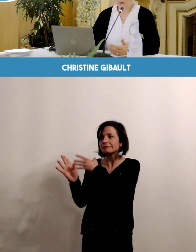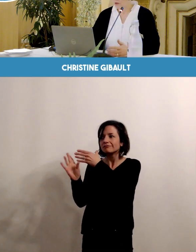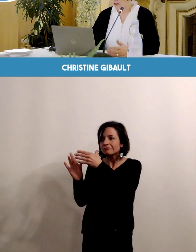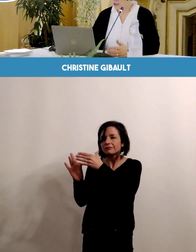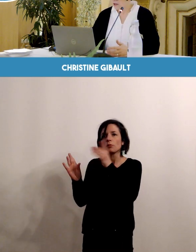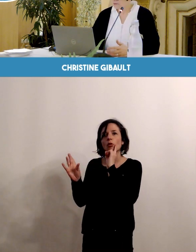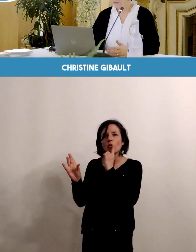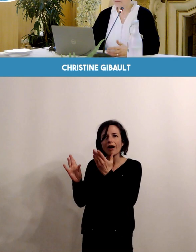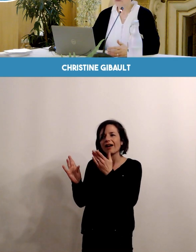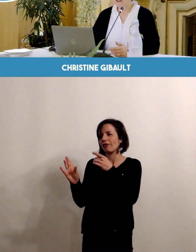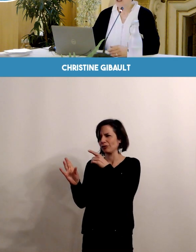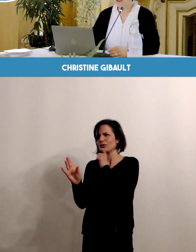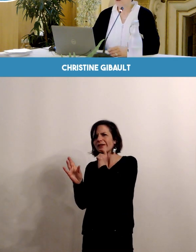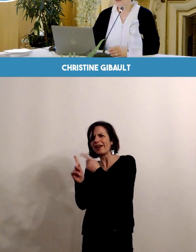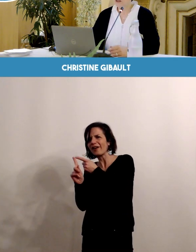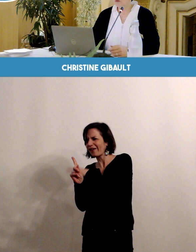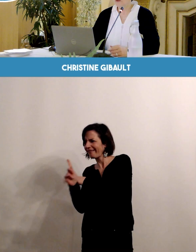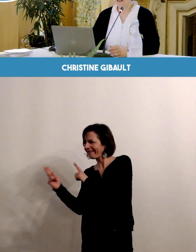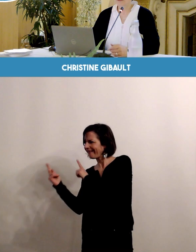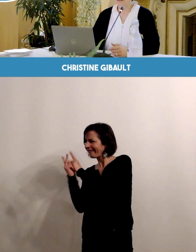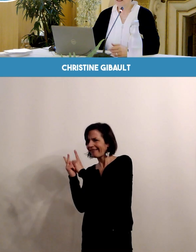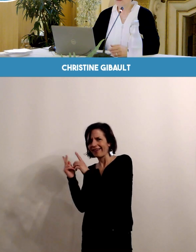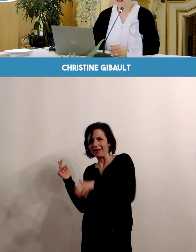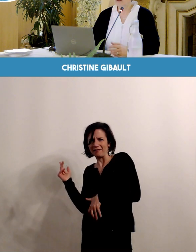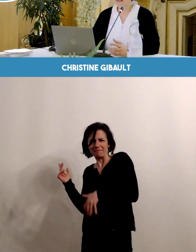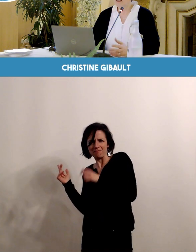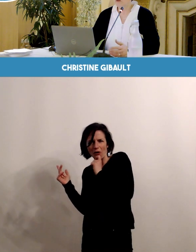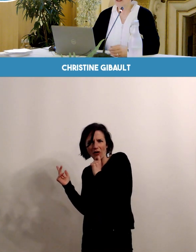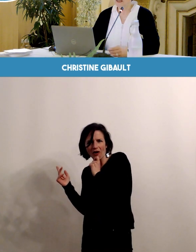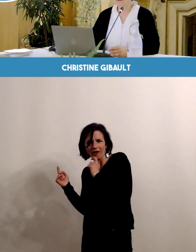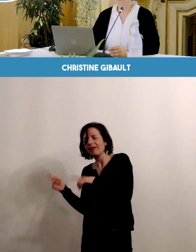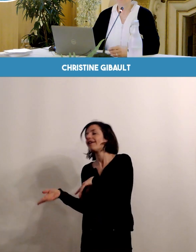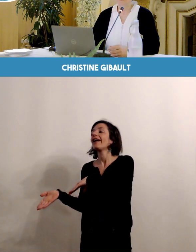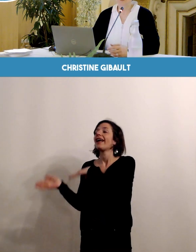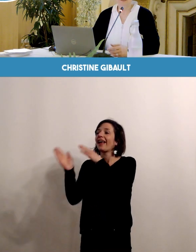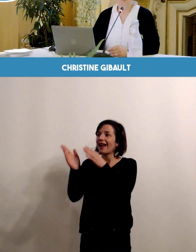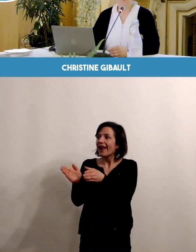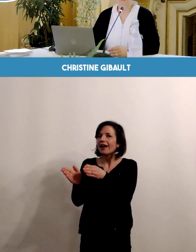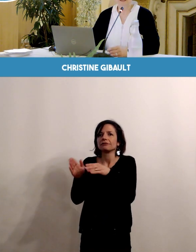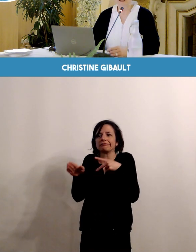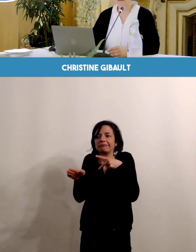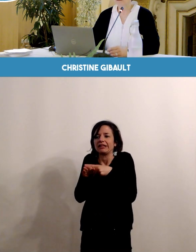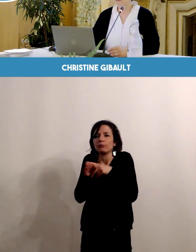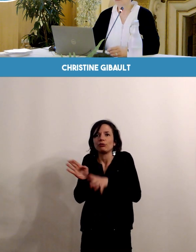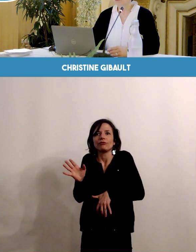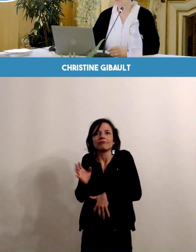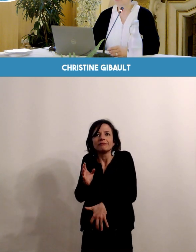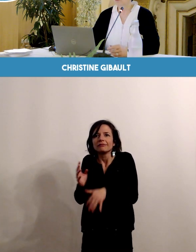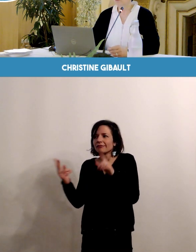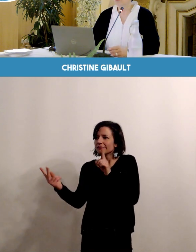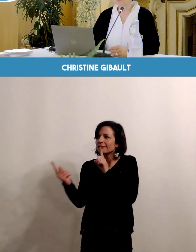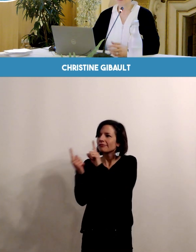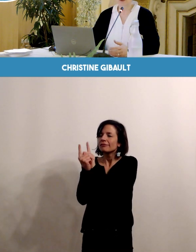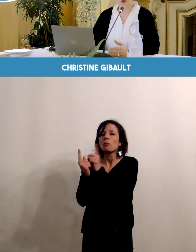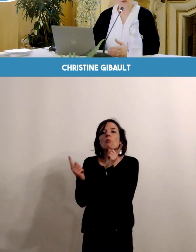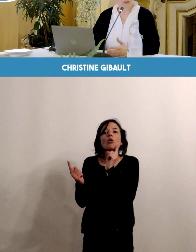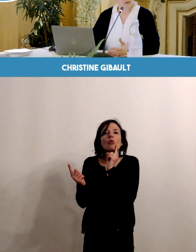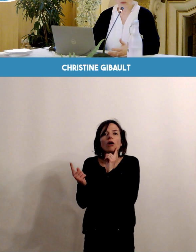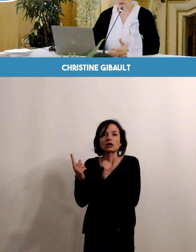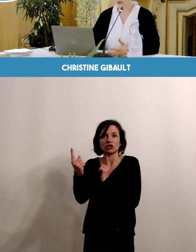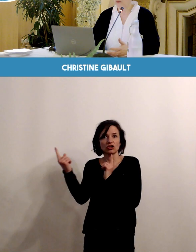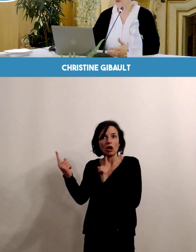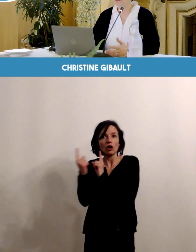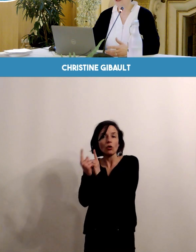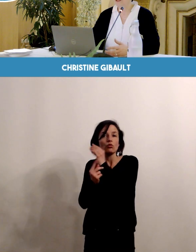êtes en début de grossesse. Et donc, cet entretien prénatal précoce, qu'est-ce que c'est ? Il s'agit d'un entretien que l'on vous propose, seul